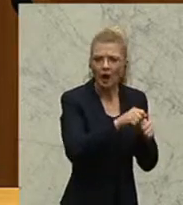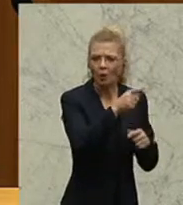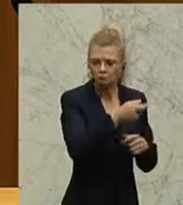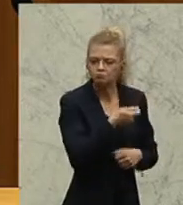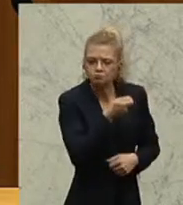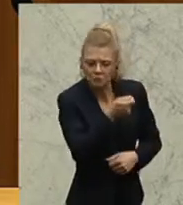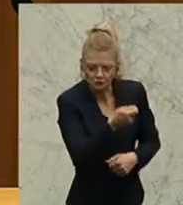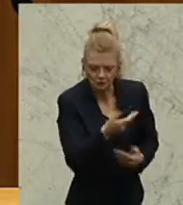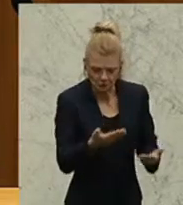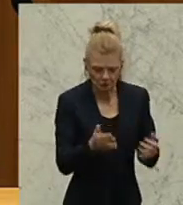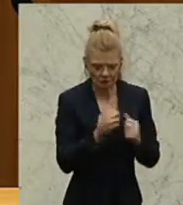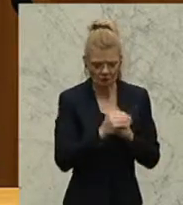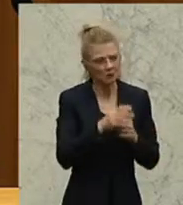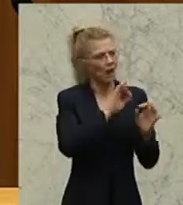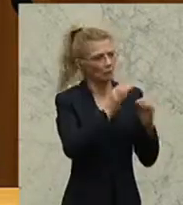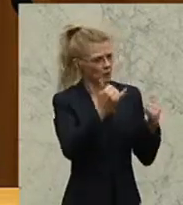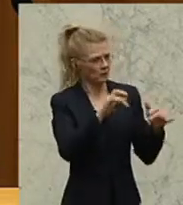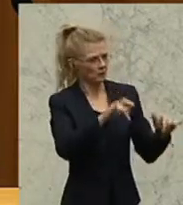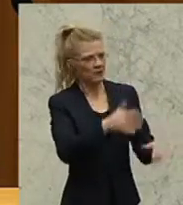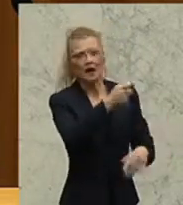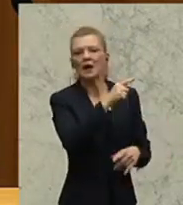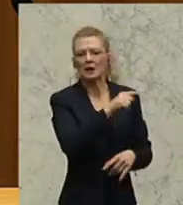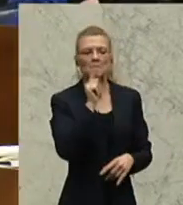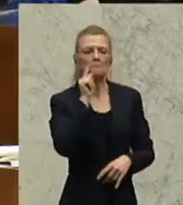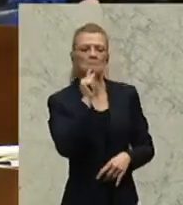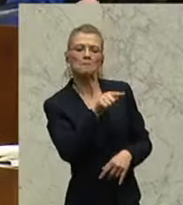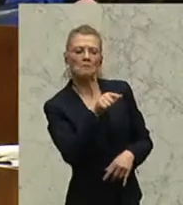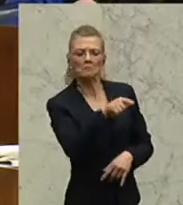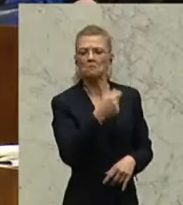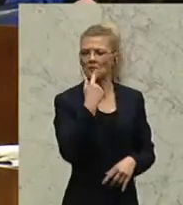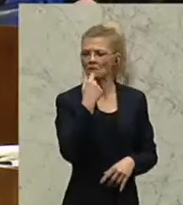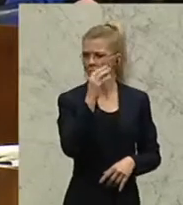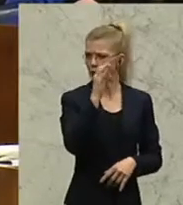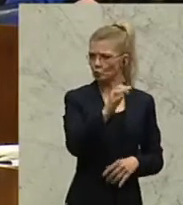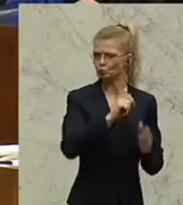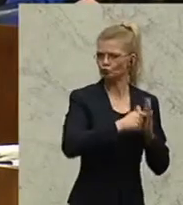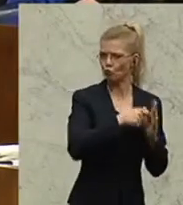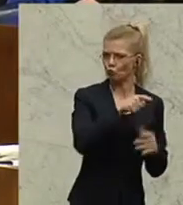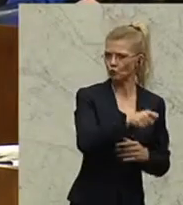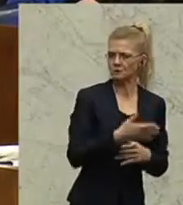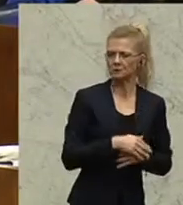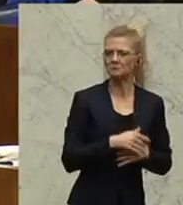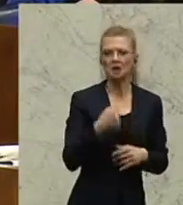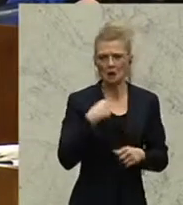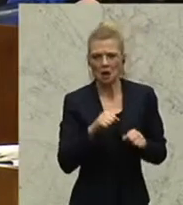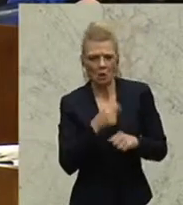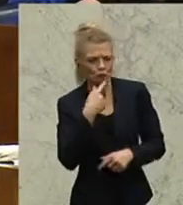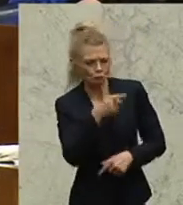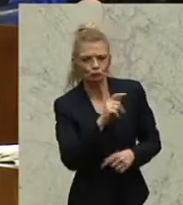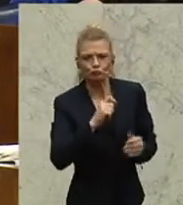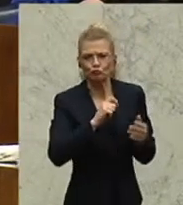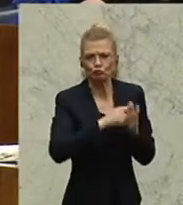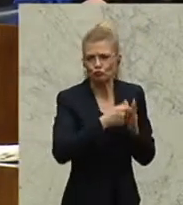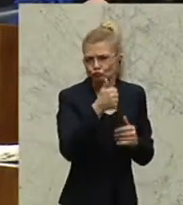hat also durchaus ein Auge geworfen auf dieses Schloss, fand es sehr attraktiv. Ich hätte es auch attraktiv gefunden. Jetzt gab es nur die Frage,